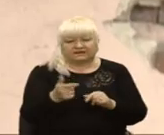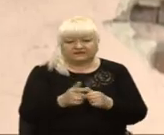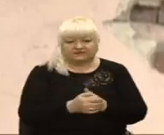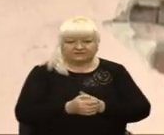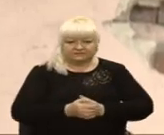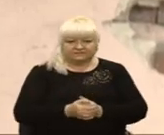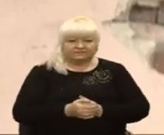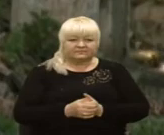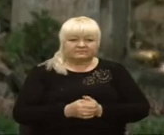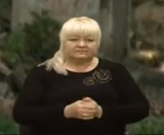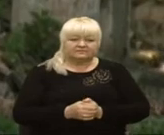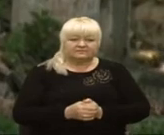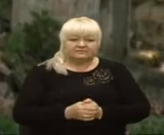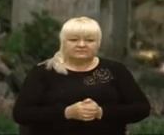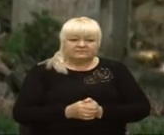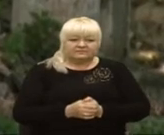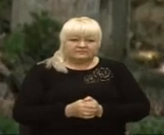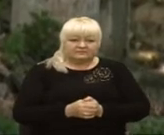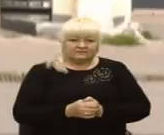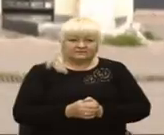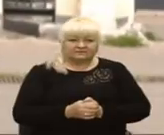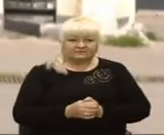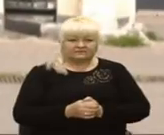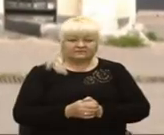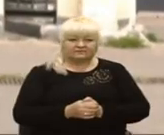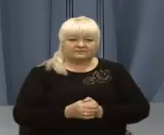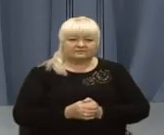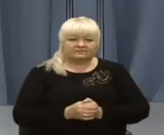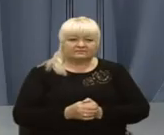Олена Данило, Тарас Фомін, новини на Суспільному, Львів.